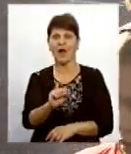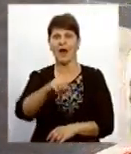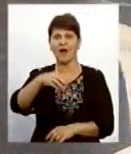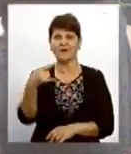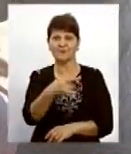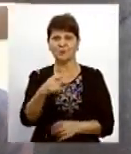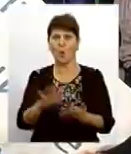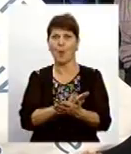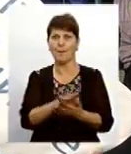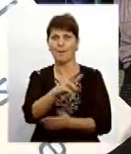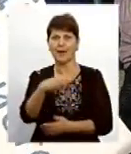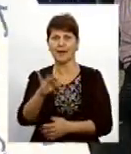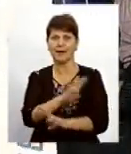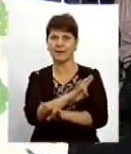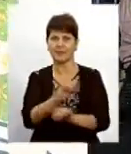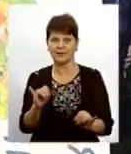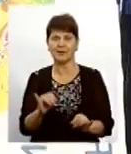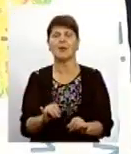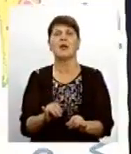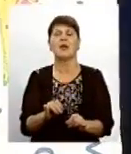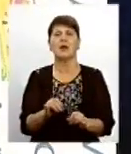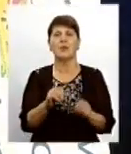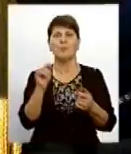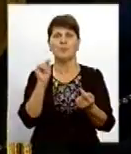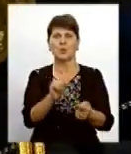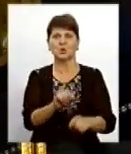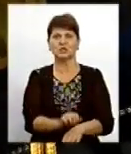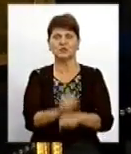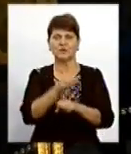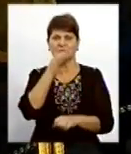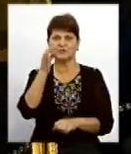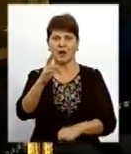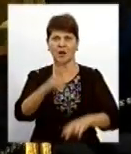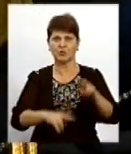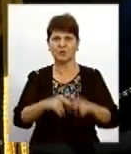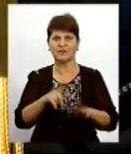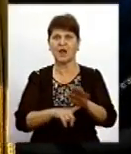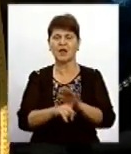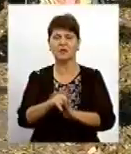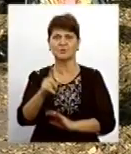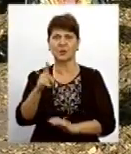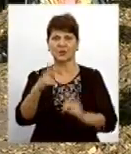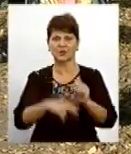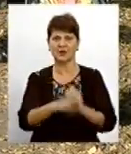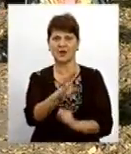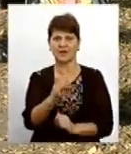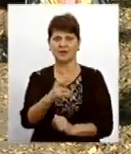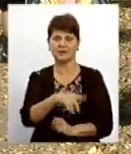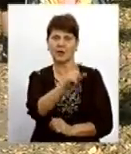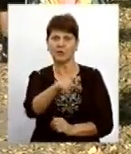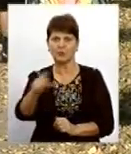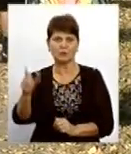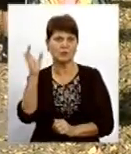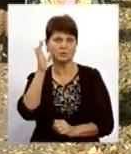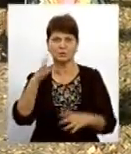Автомийці ні! Протестувальники кажуть, підготовчі роботи з будівництва автомийки розпочались наприкінці вересня. Громадських слухань